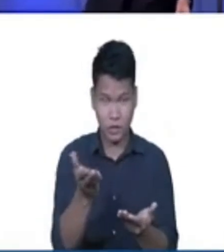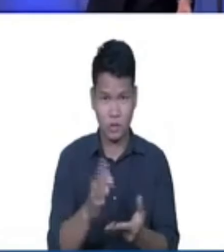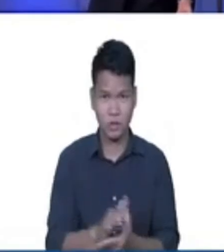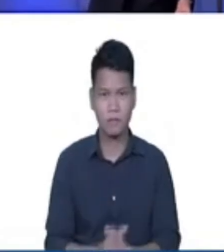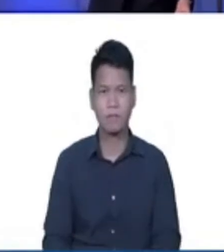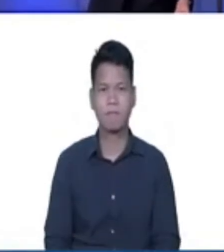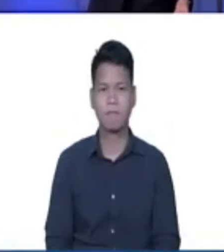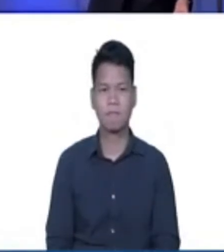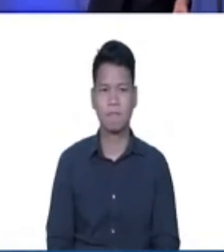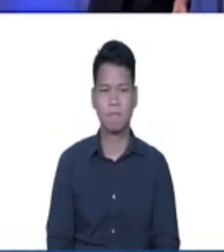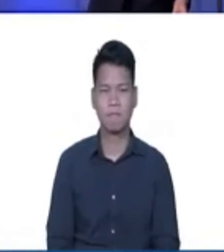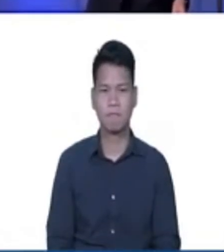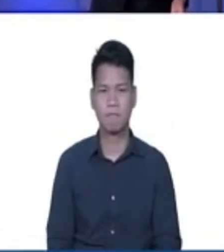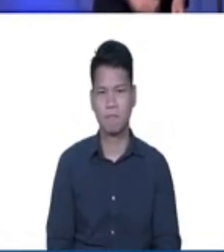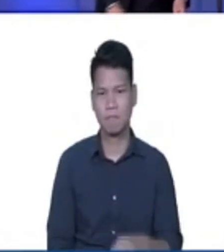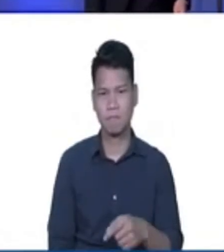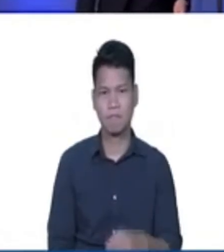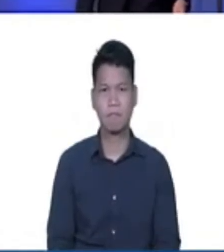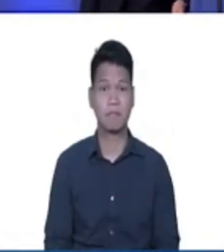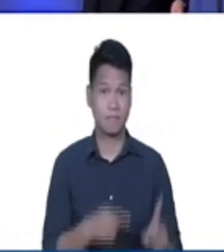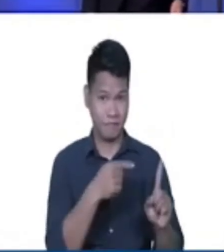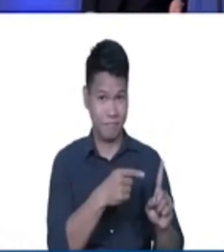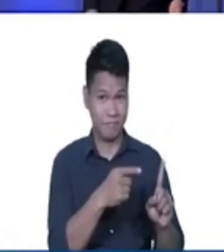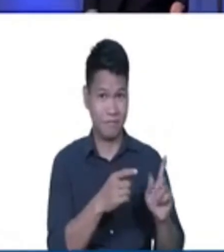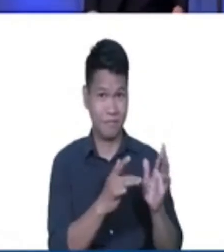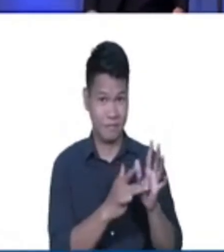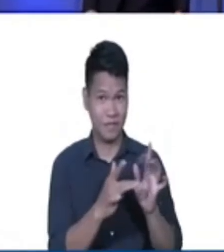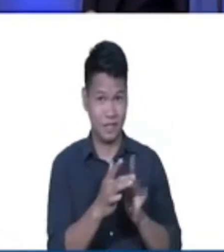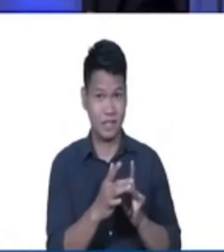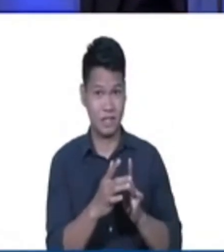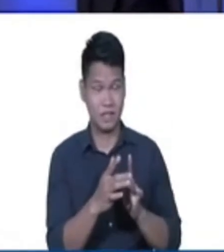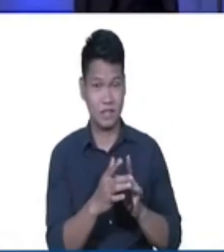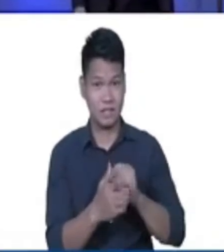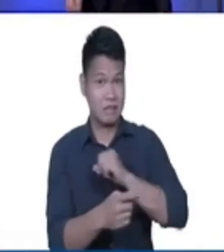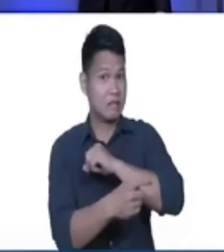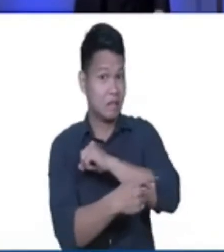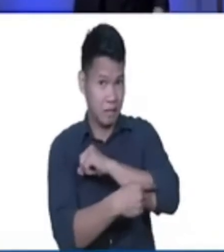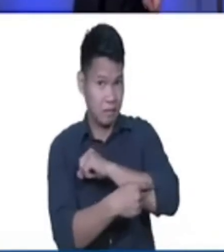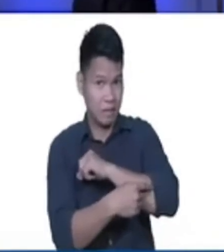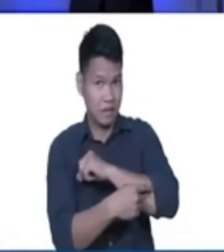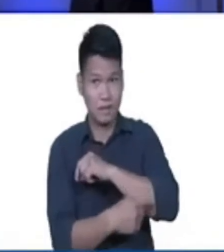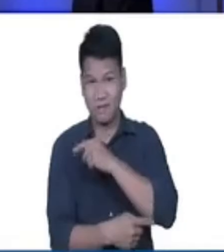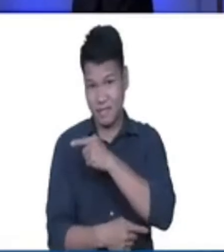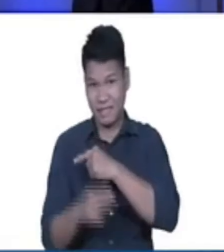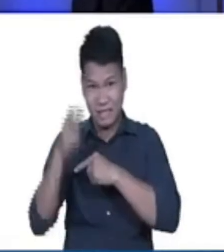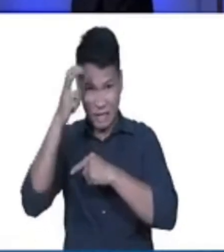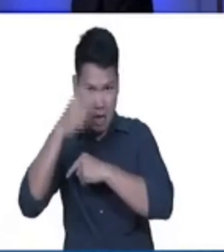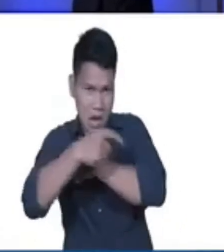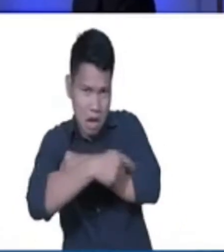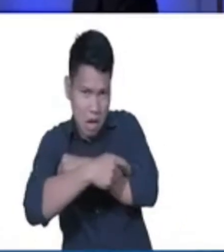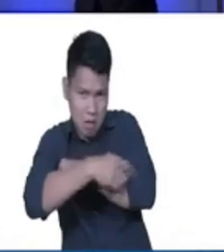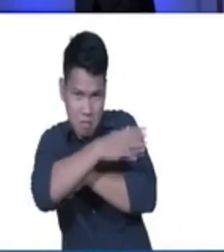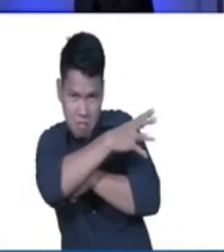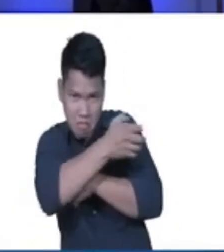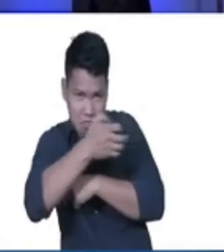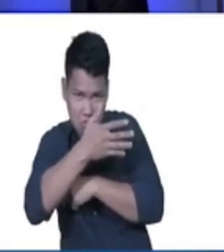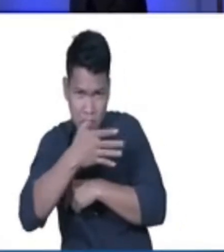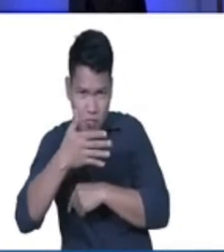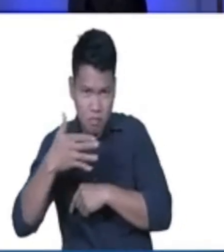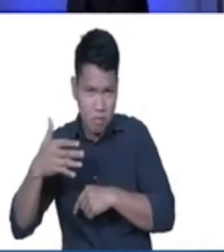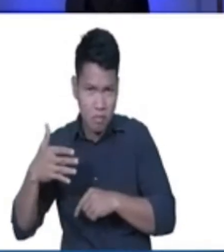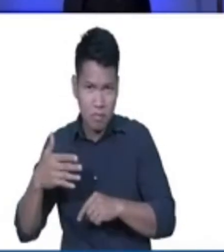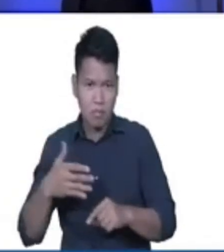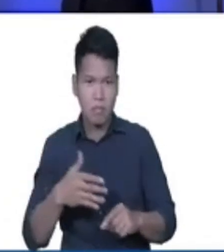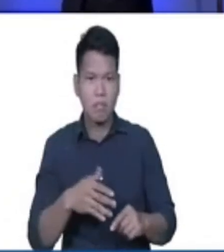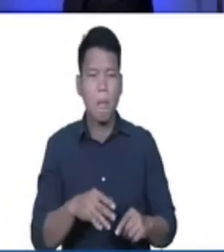he was tempted or he tempted Jesus, but he failed. Ang magnanakaw